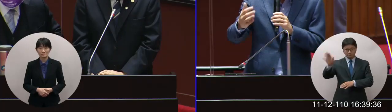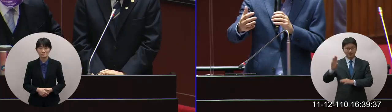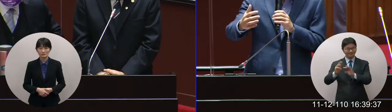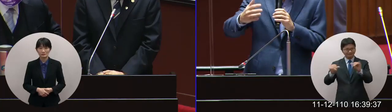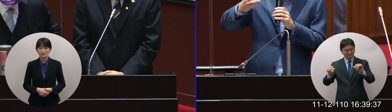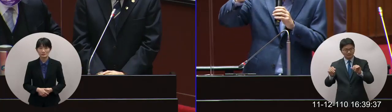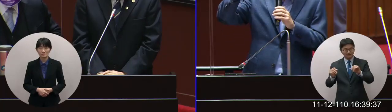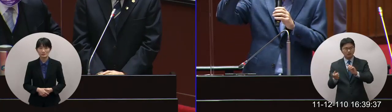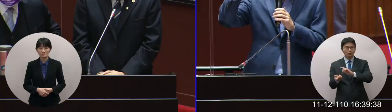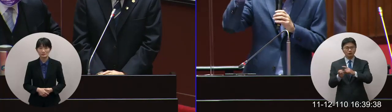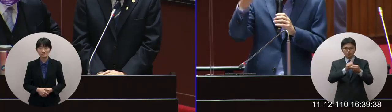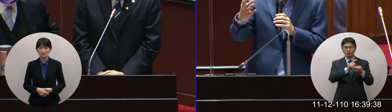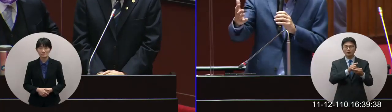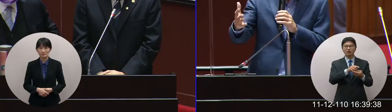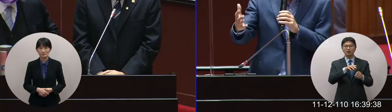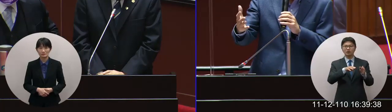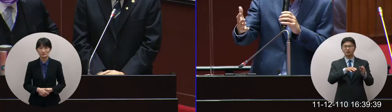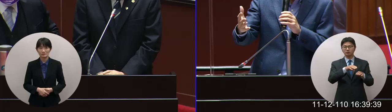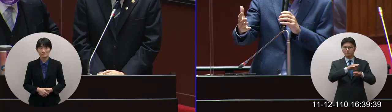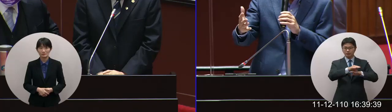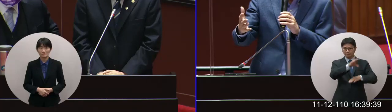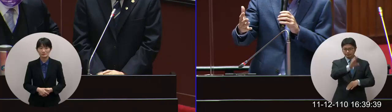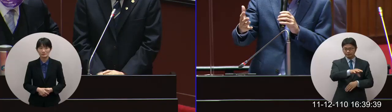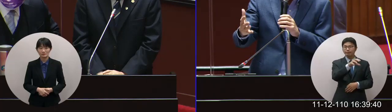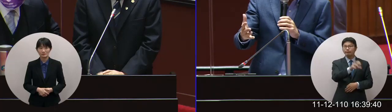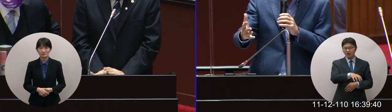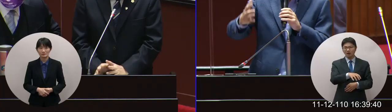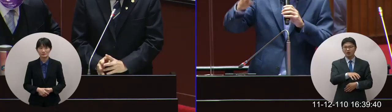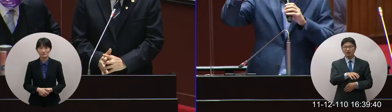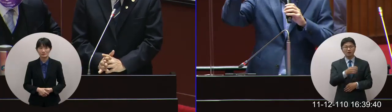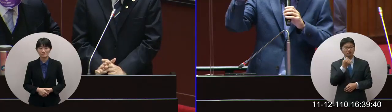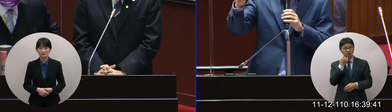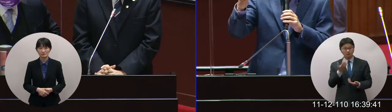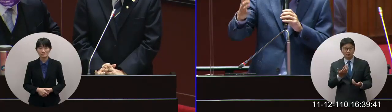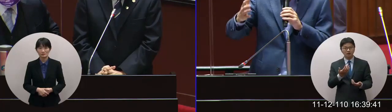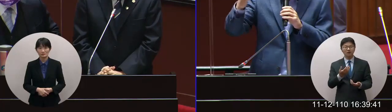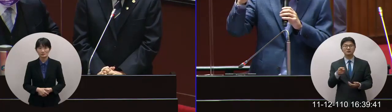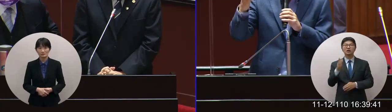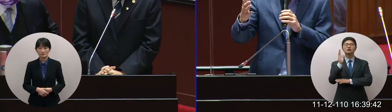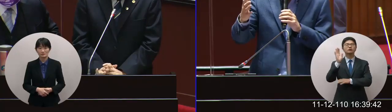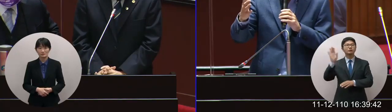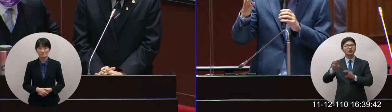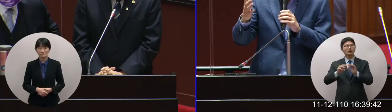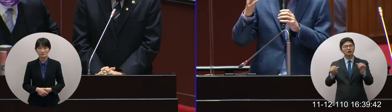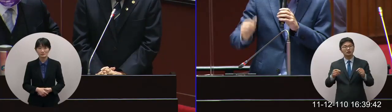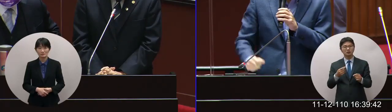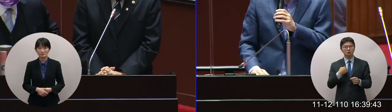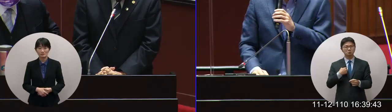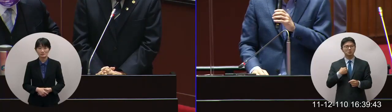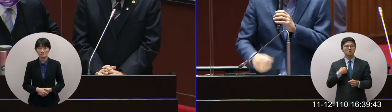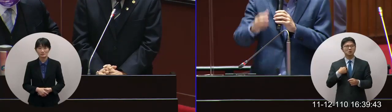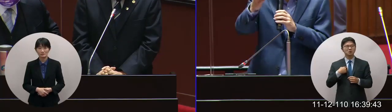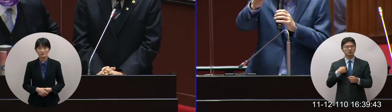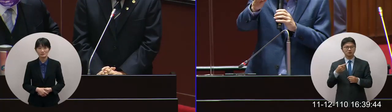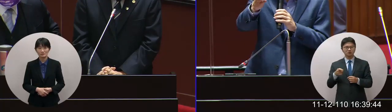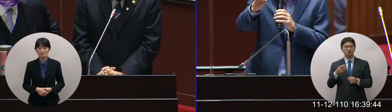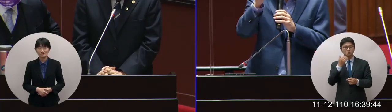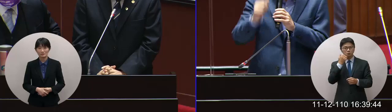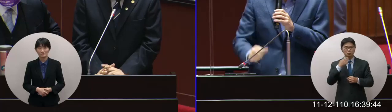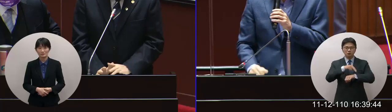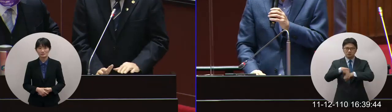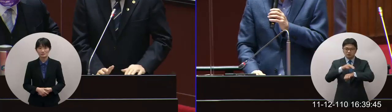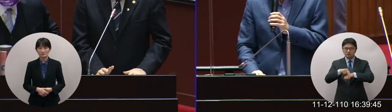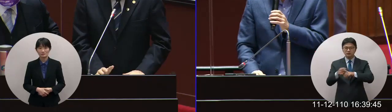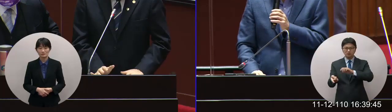我們是不是能夠是公家的土地的話能不能不管我們要做什麼多做一些停車場我想